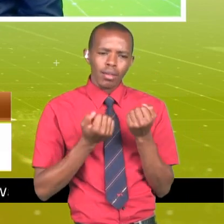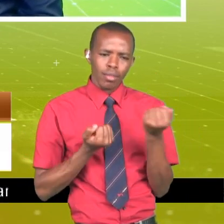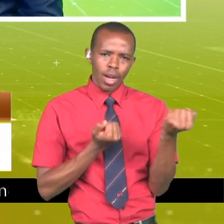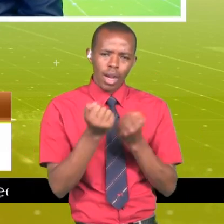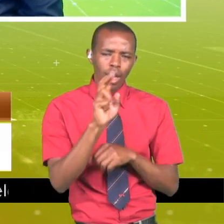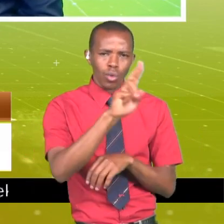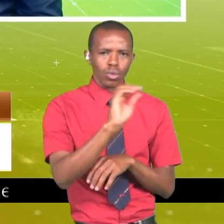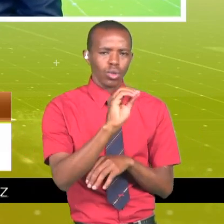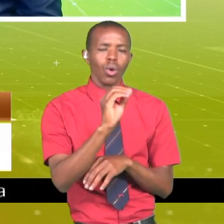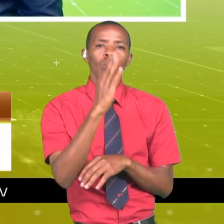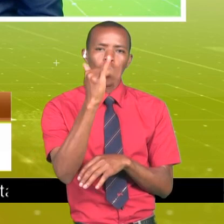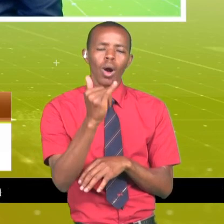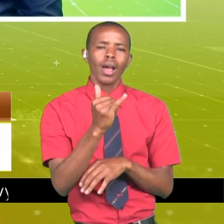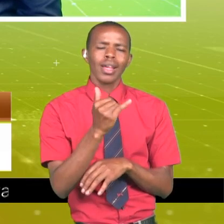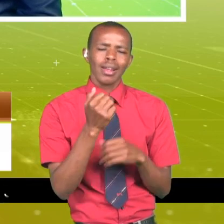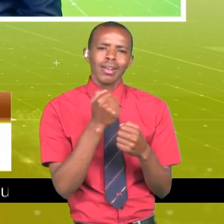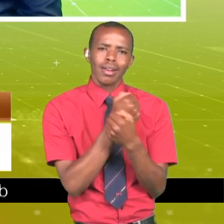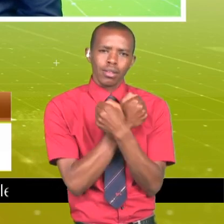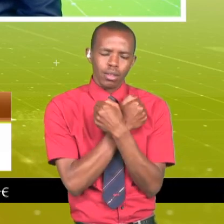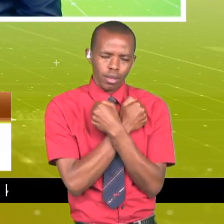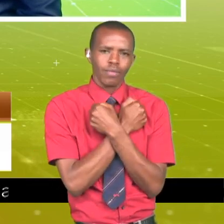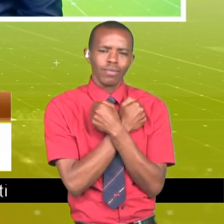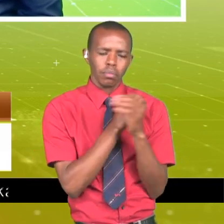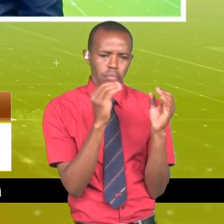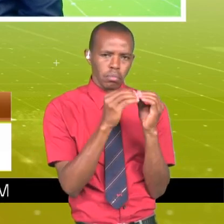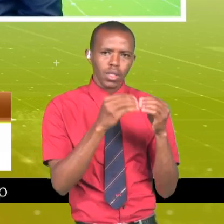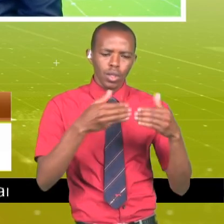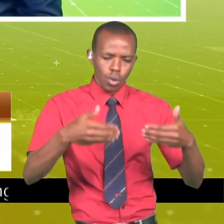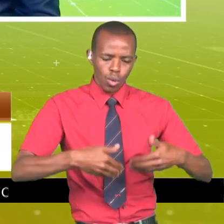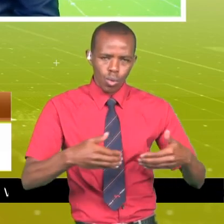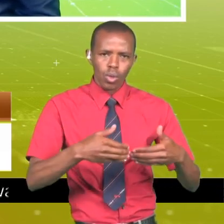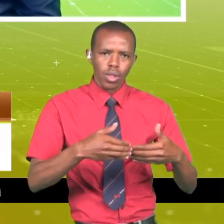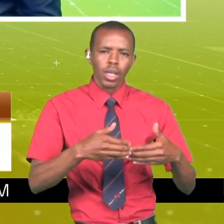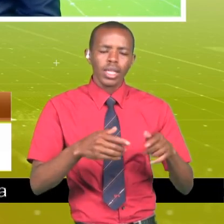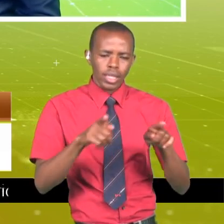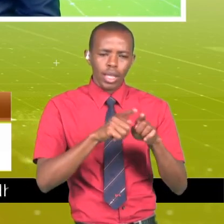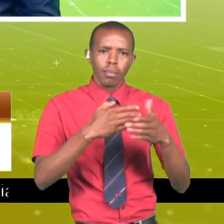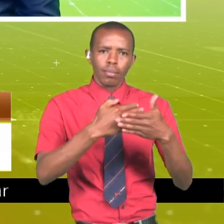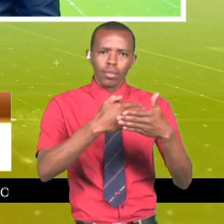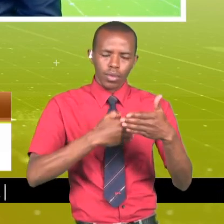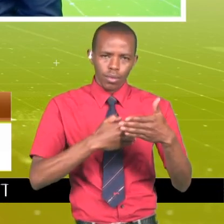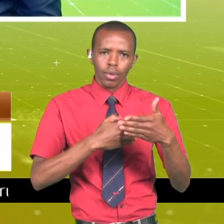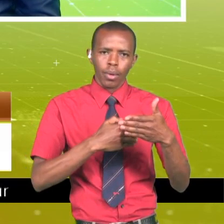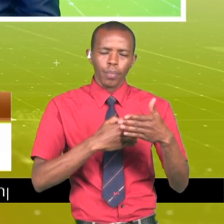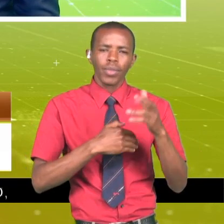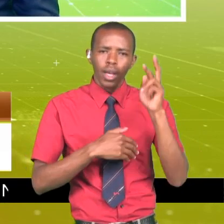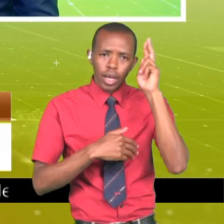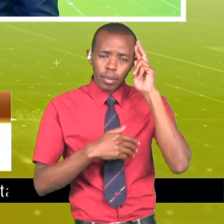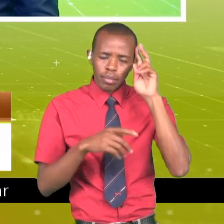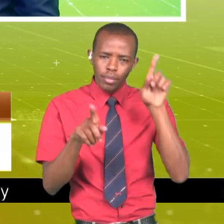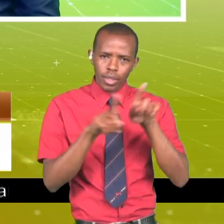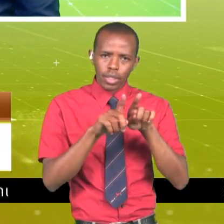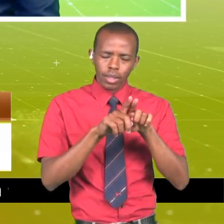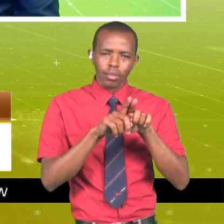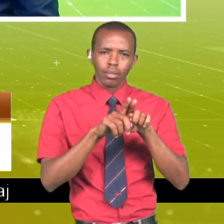Sababo uwa napenda kukutana na vijana vile ambayo tulikuwa tunakutana pale mbeleni. Na nakumbuka pia ili